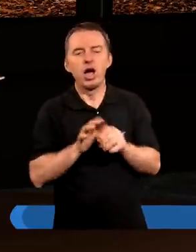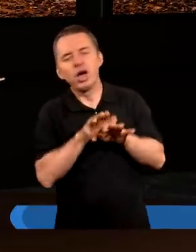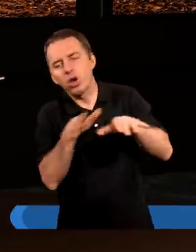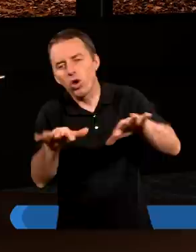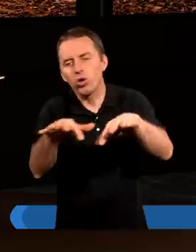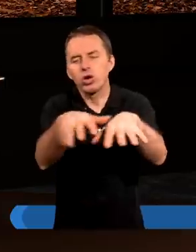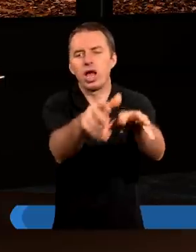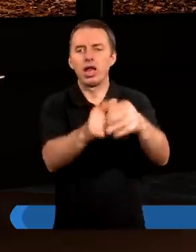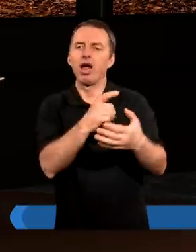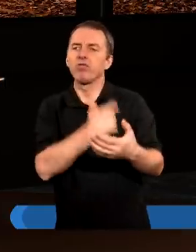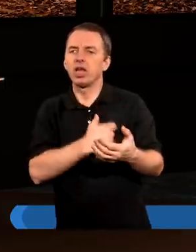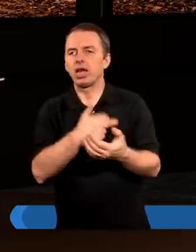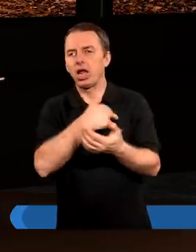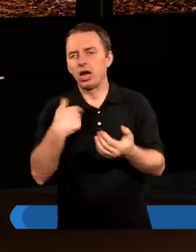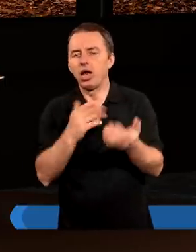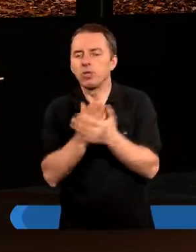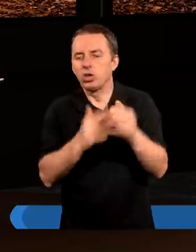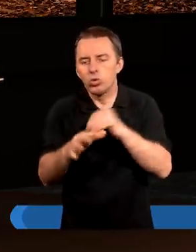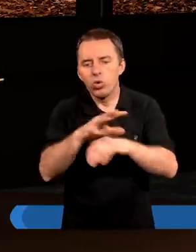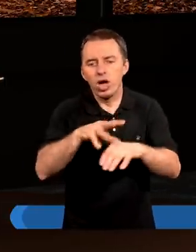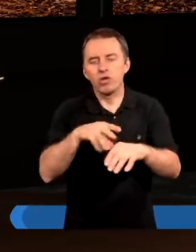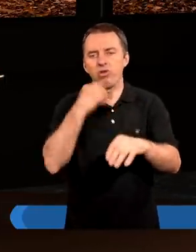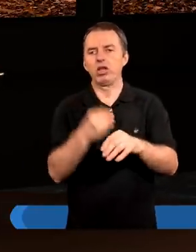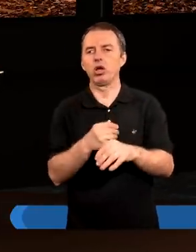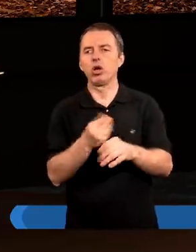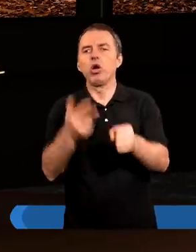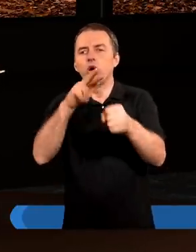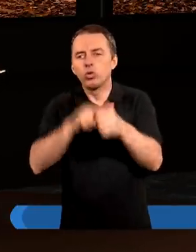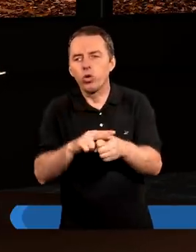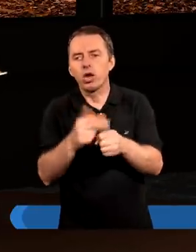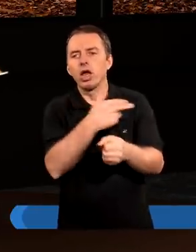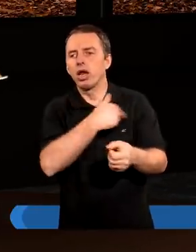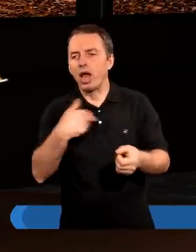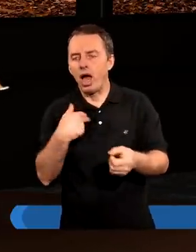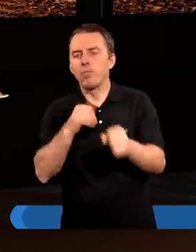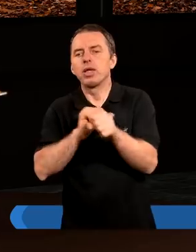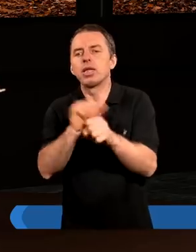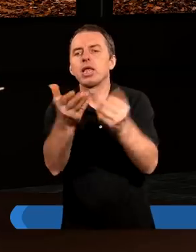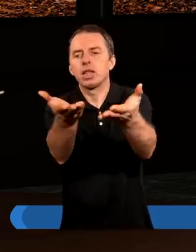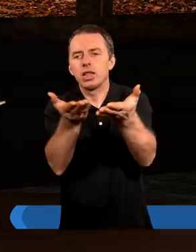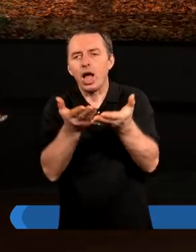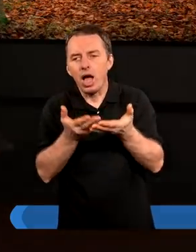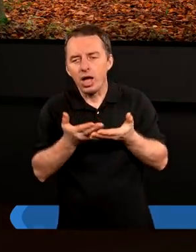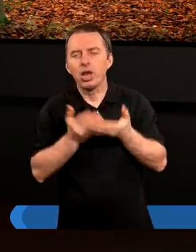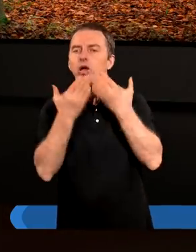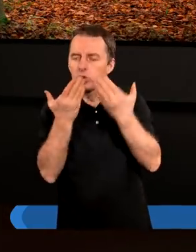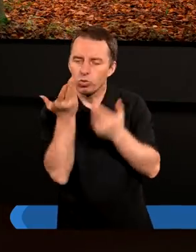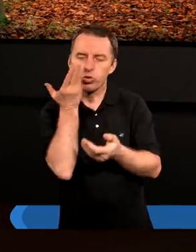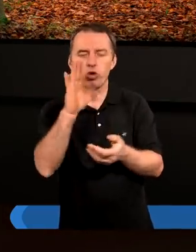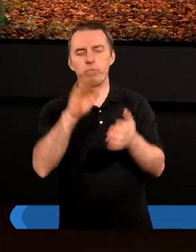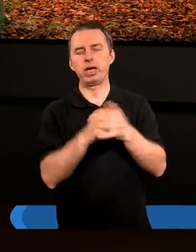rozlana jest w sercach naszych przez Ducha Świętego, który nam jest dany. Dziękuję bardzo.